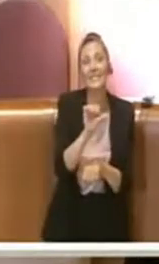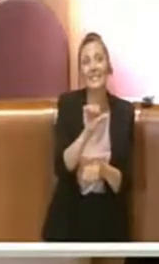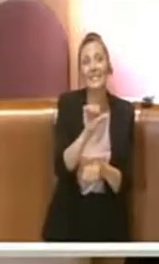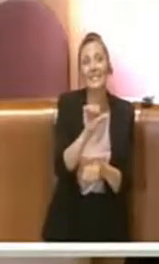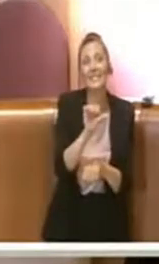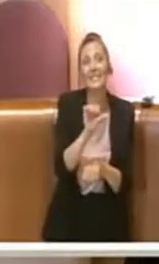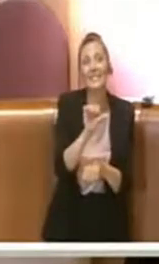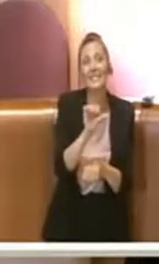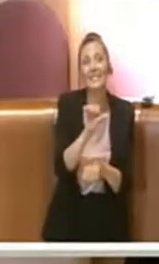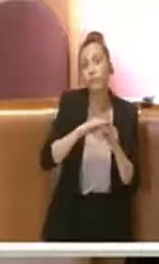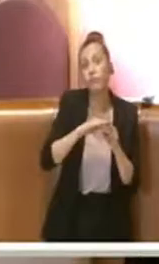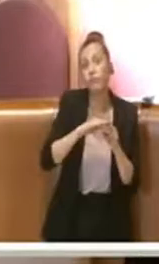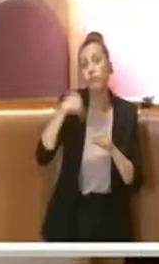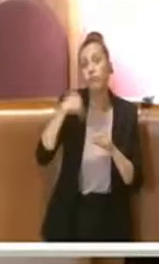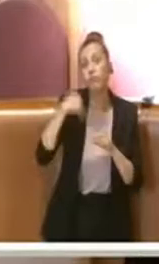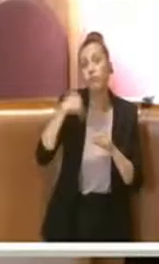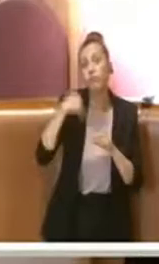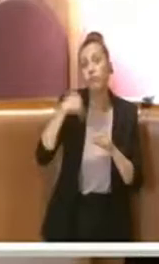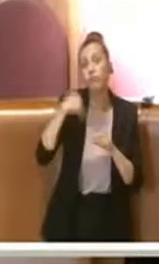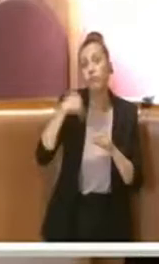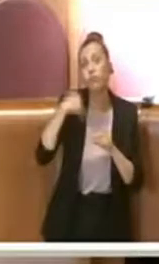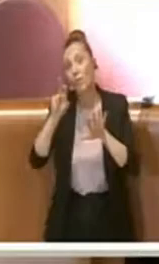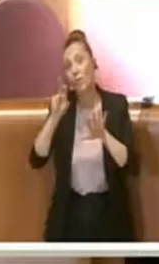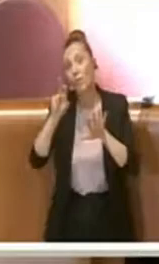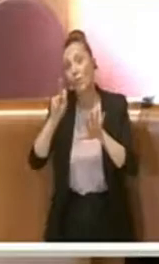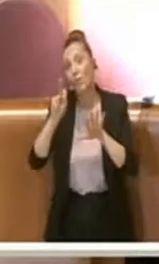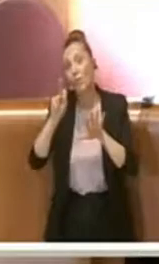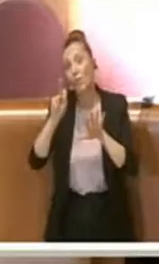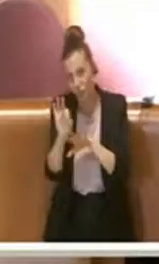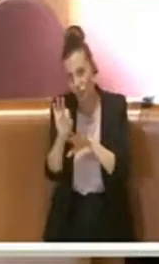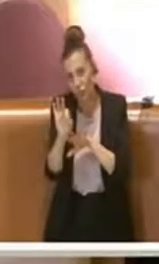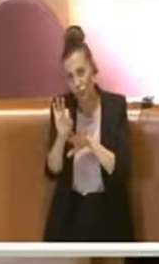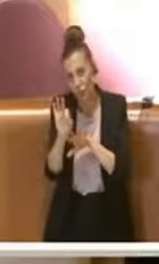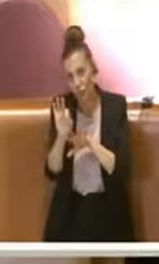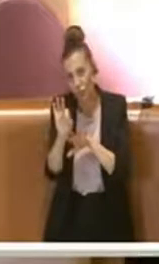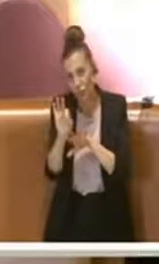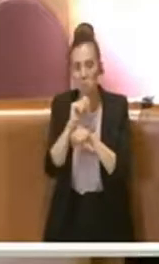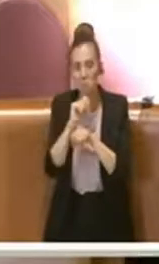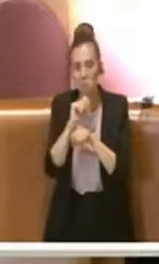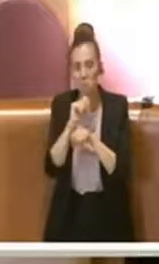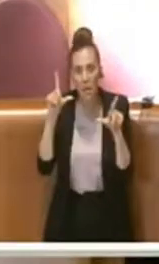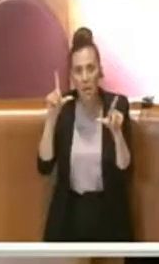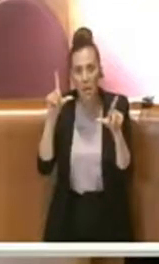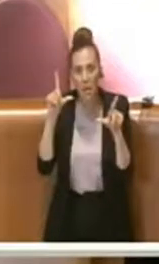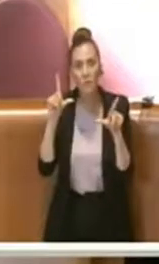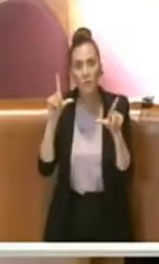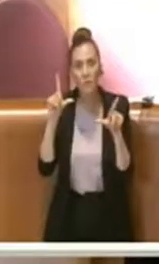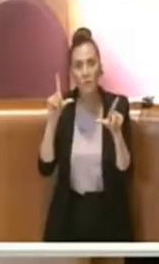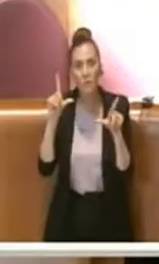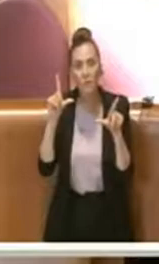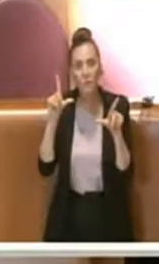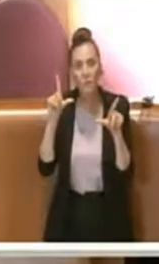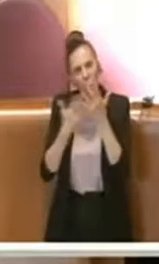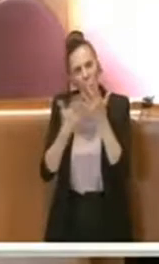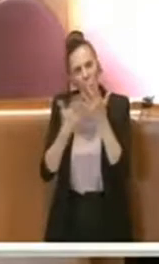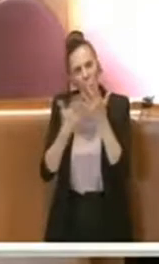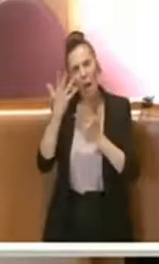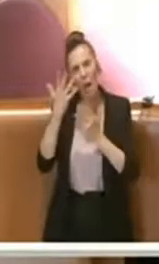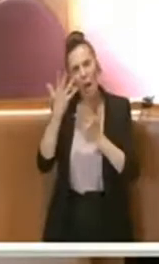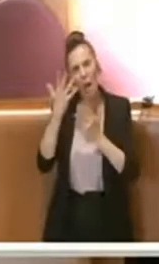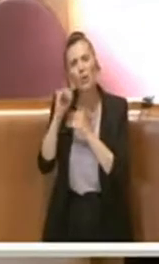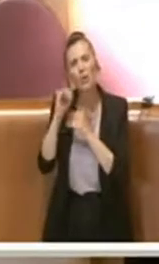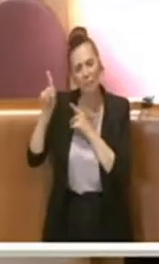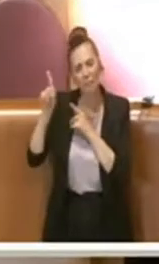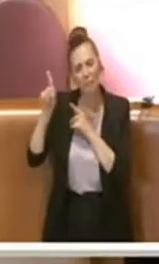% fuori del sito UNESCO. Sorprende non poco il parere della sovrintendenza, non